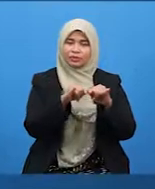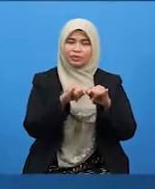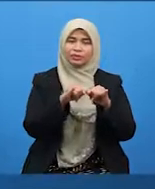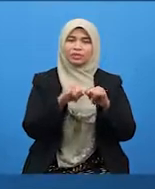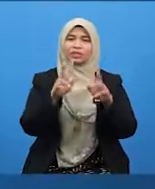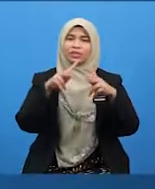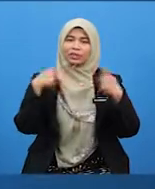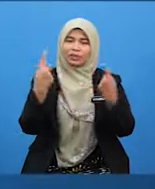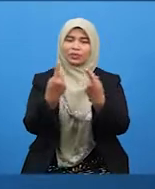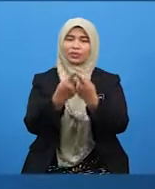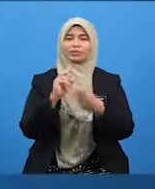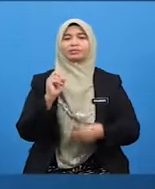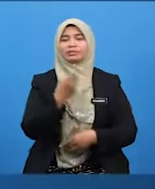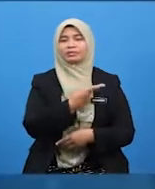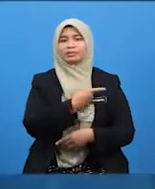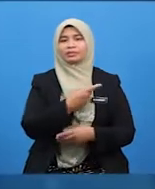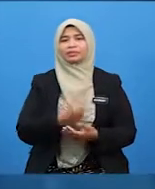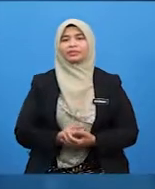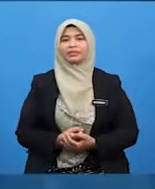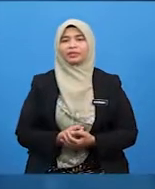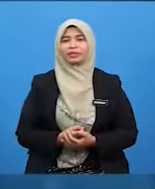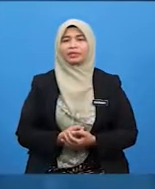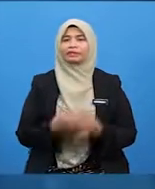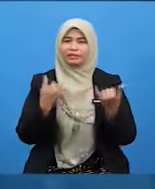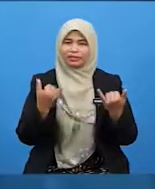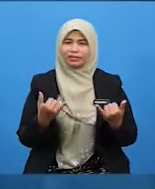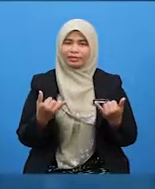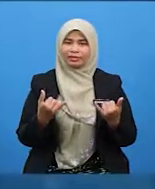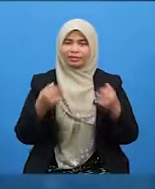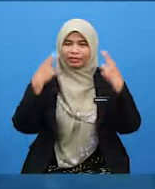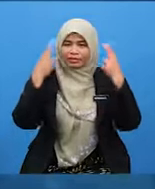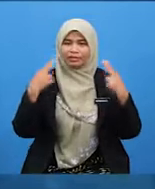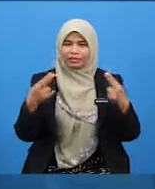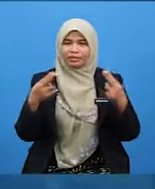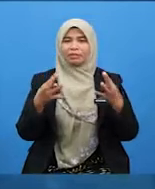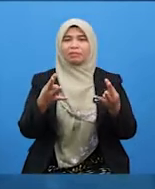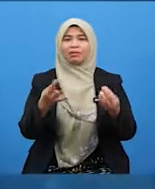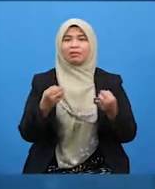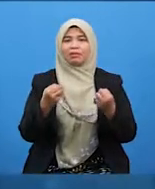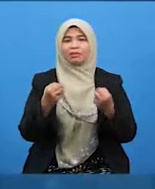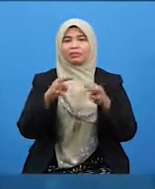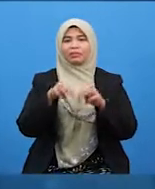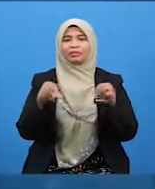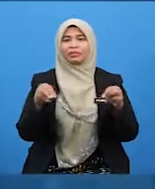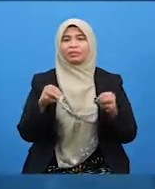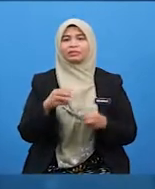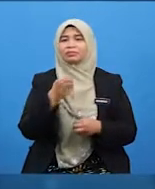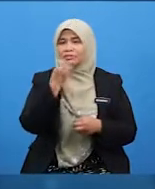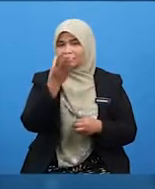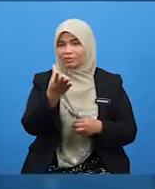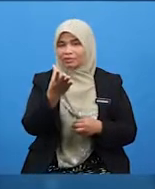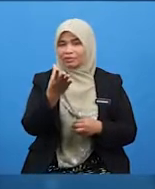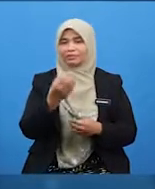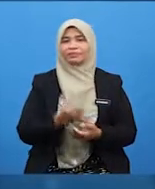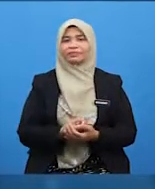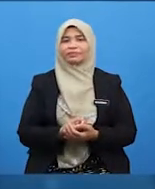keluarga kita Sekarang Sazah nak Murid-murid semua Sebut dan